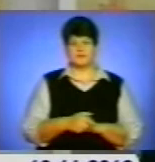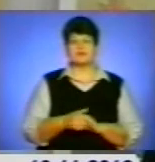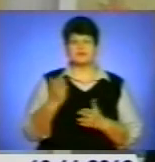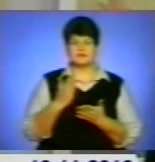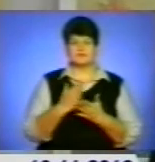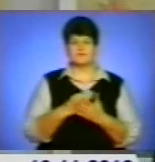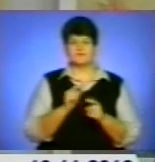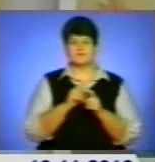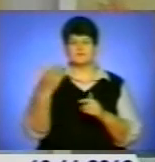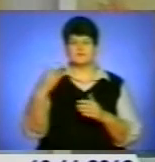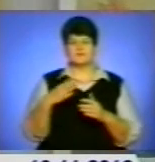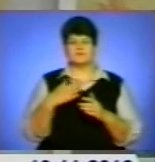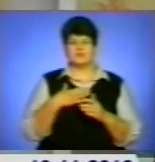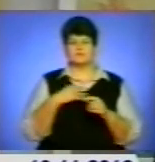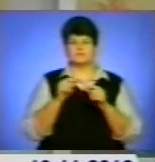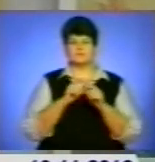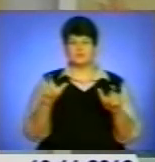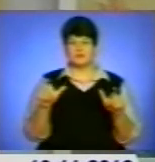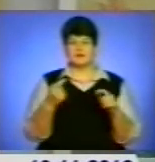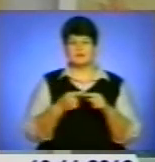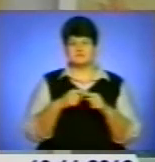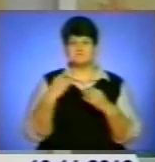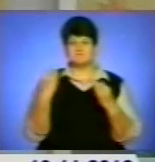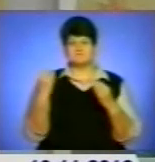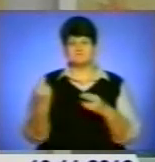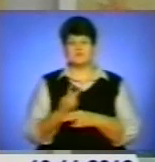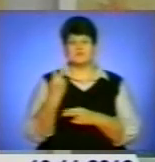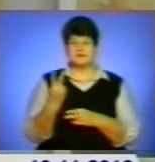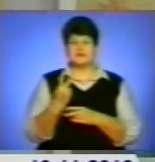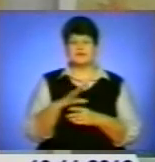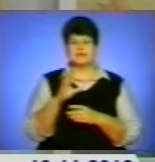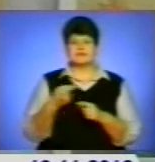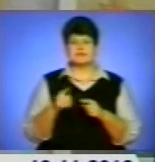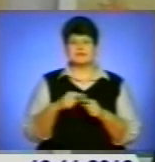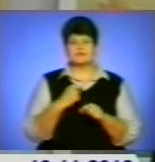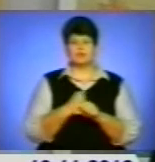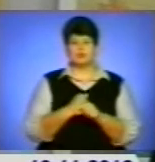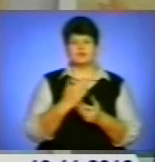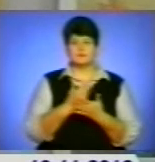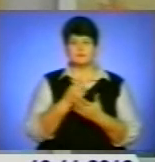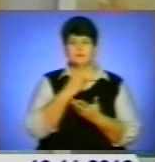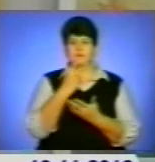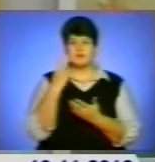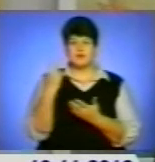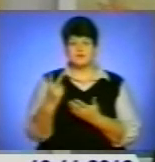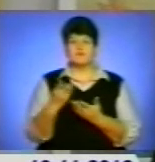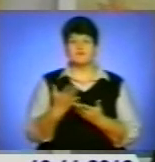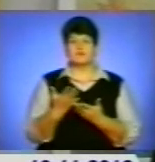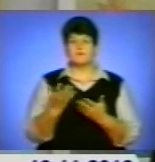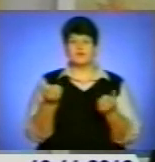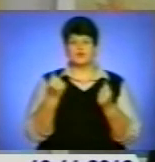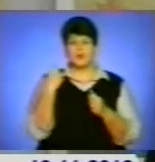нашої школи. Це цікавість подвійна. І разом з тим всі роботи, які ми бачимо, вони проняті таким